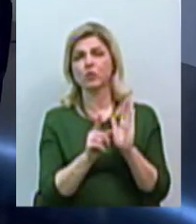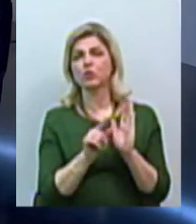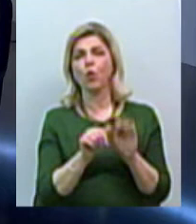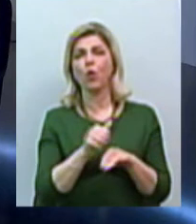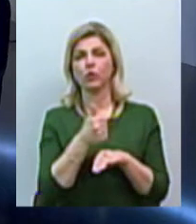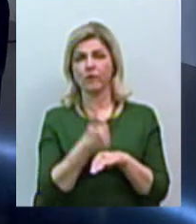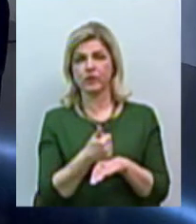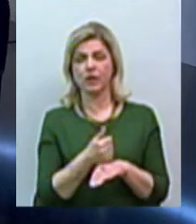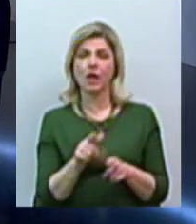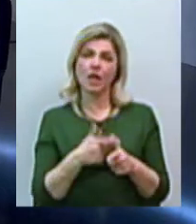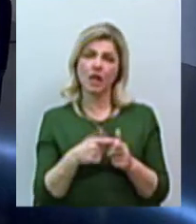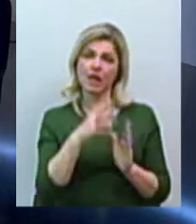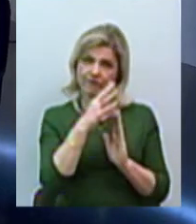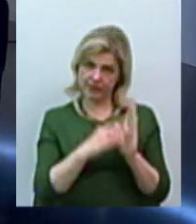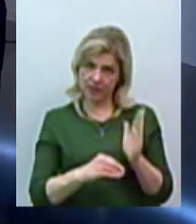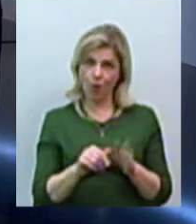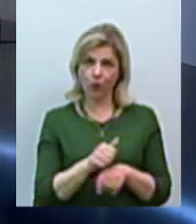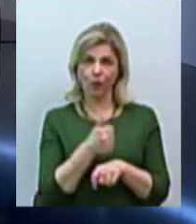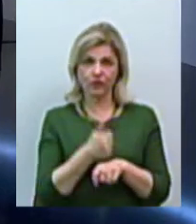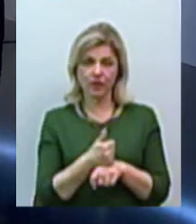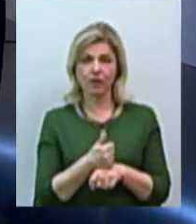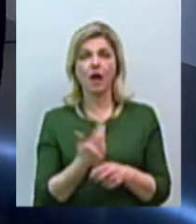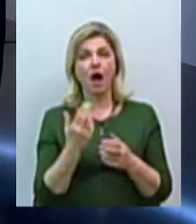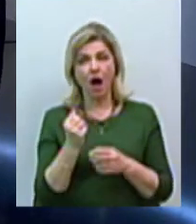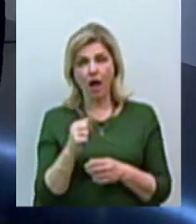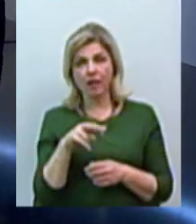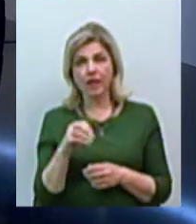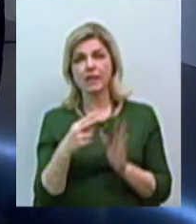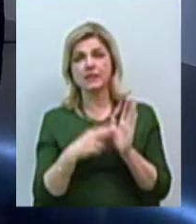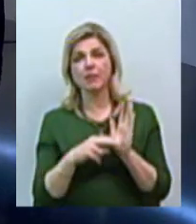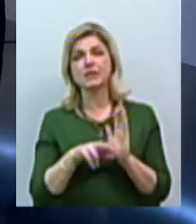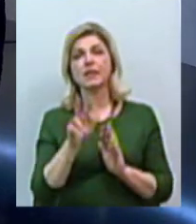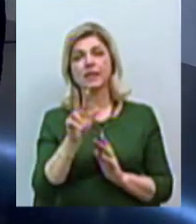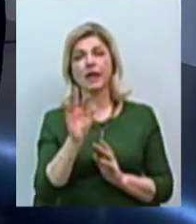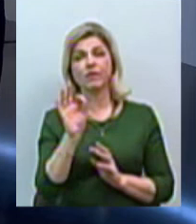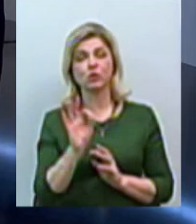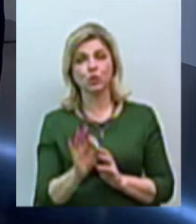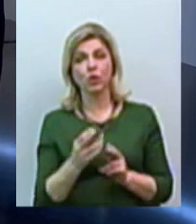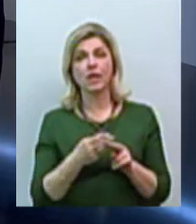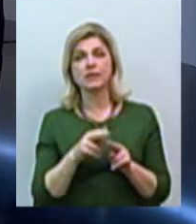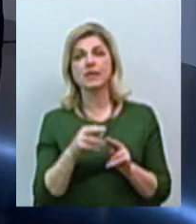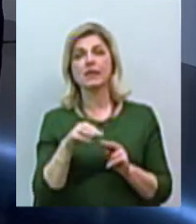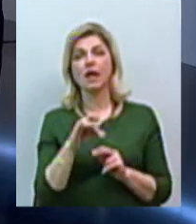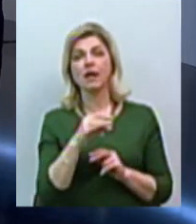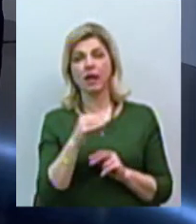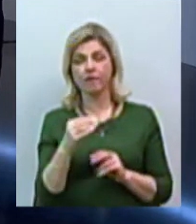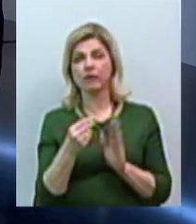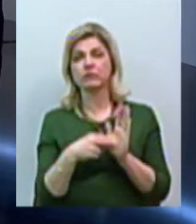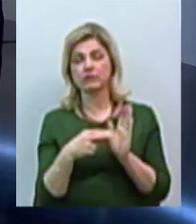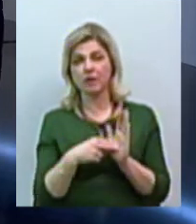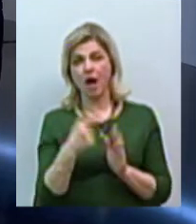головні? Ну, вони всі головні, але 73% в цьому тарифі складає вартість газу.